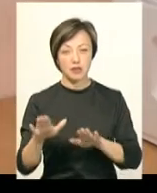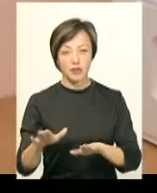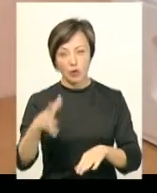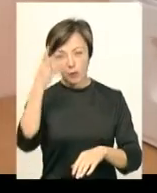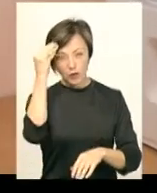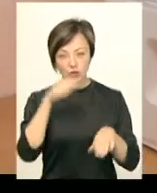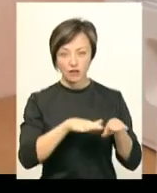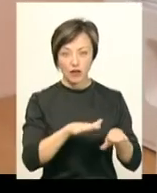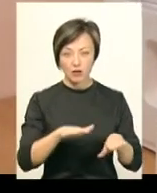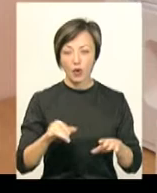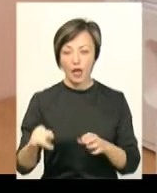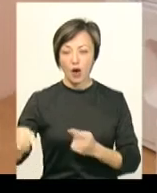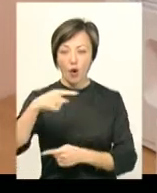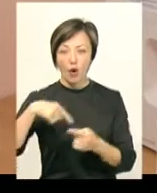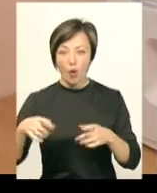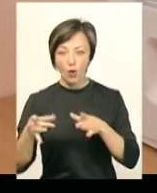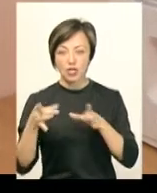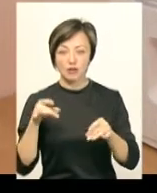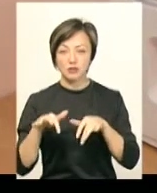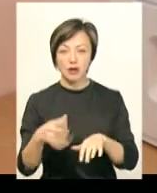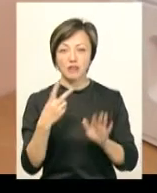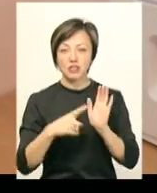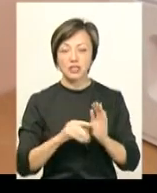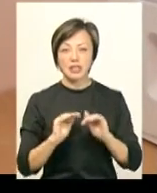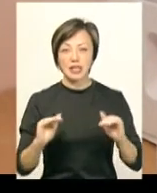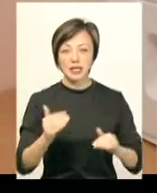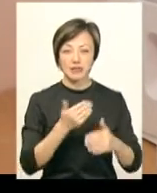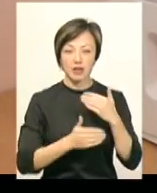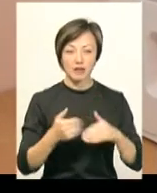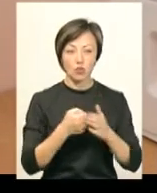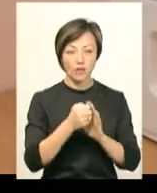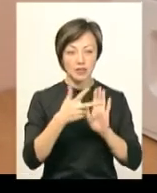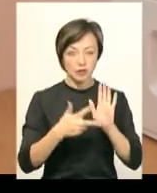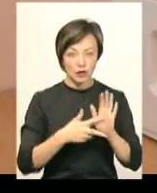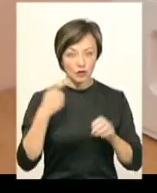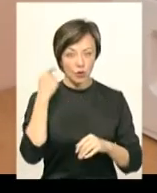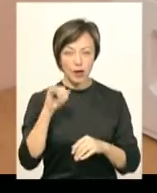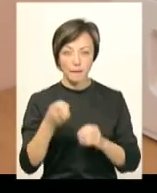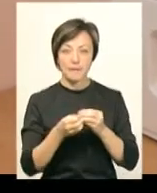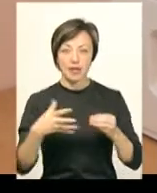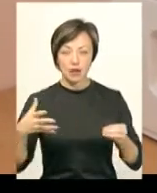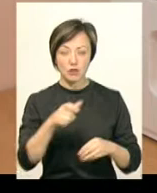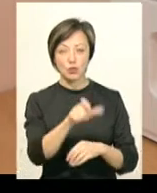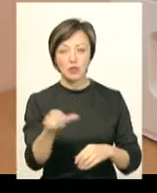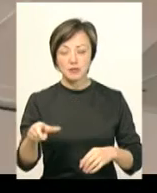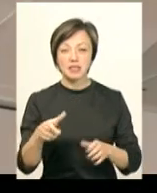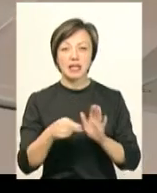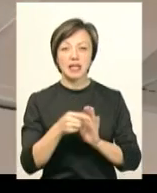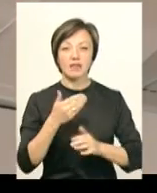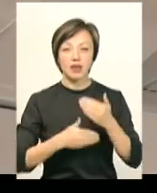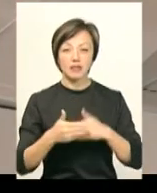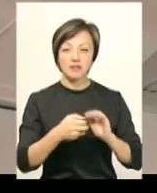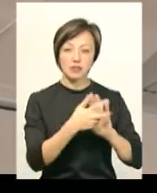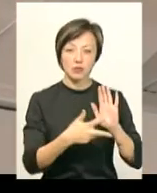та опановують швейну і гончарну справи не лише 26 дітей з інвалідністю віком до 18 років, а й 15 осіб з інвалідністю від